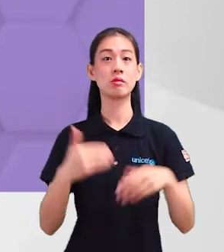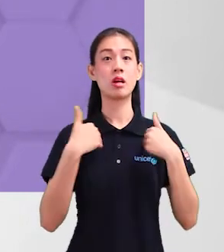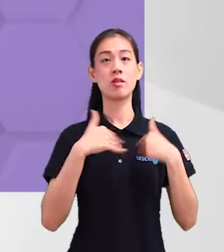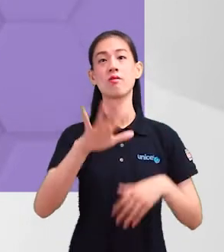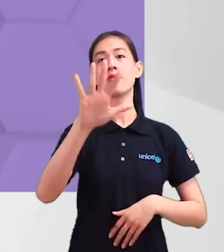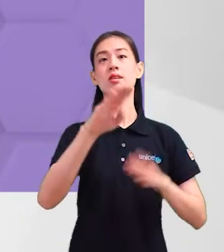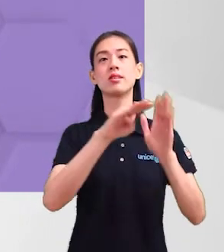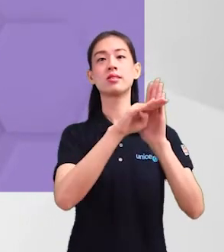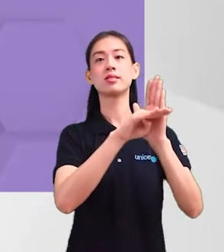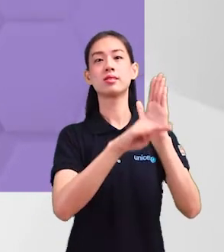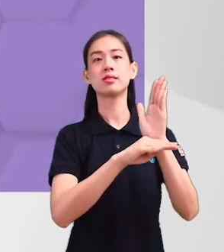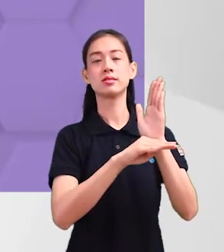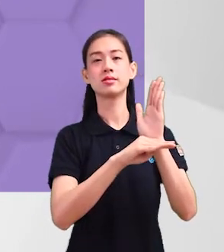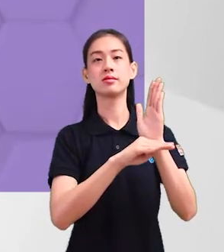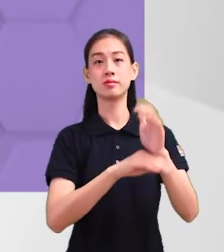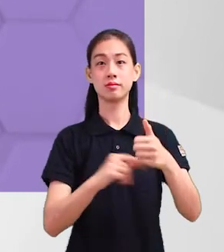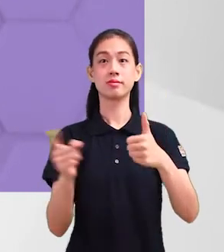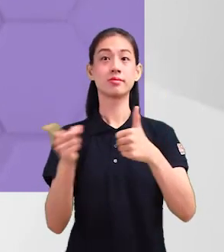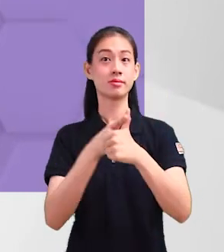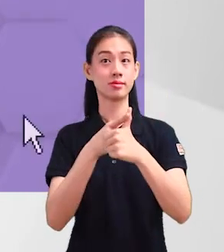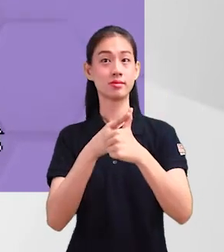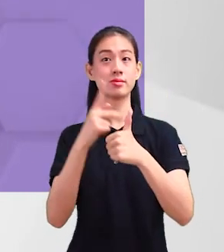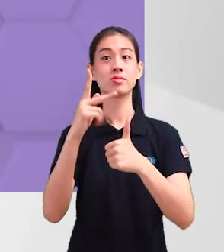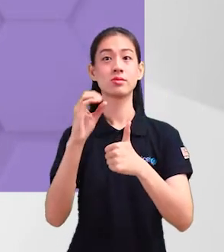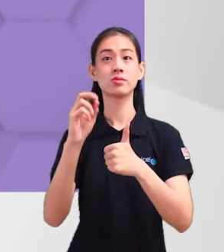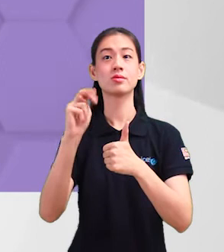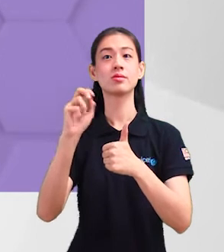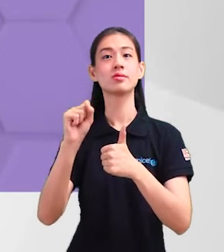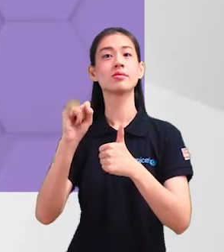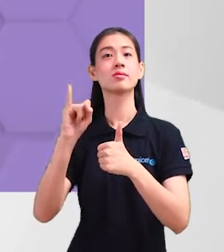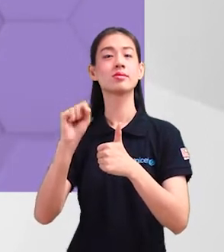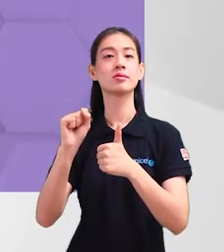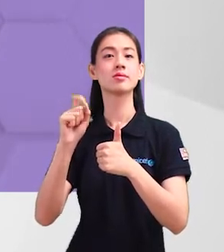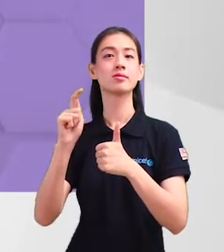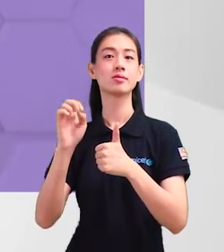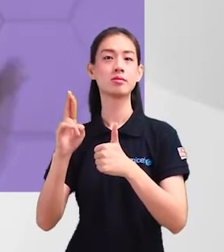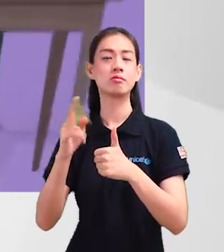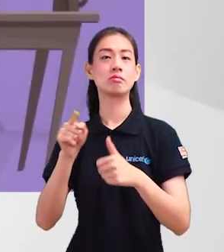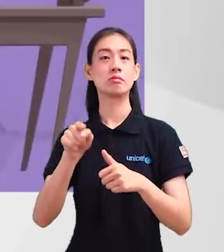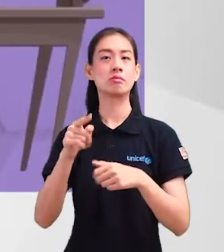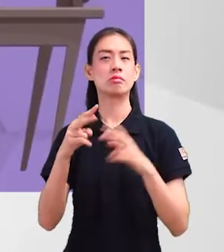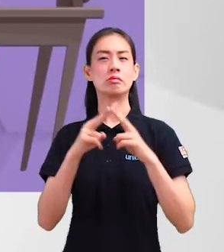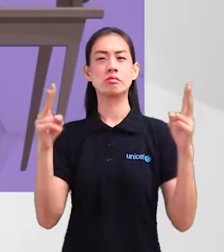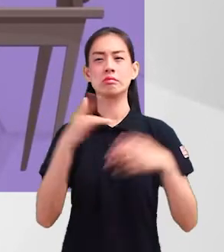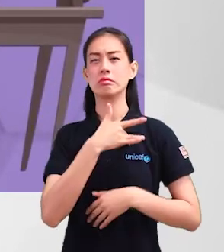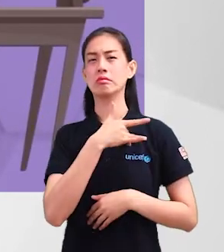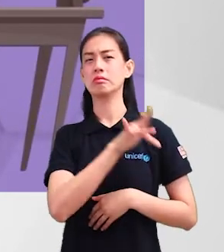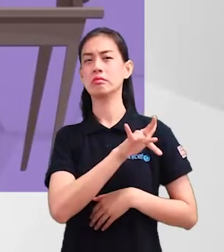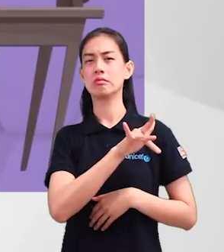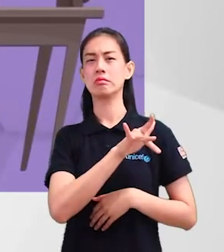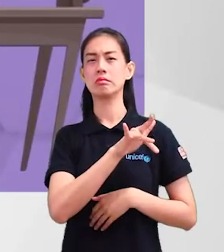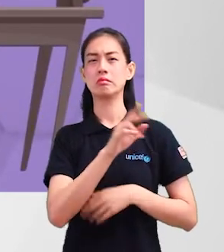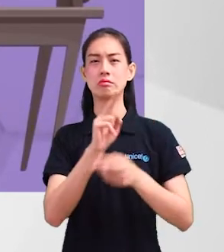lima prinsip penting untuk reka bentuk interaksi yang baik. Yang pertama, konsistensi. Manusia sangat sensitif dengan